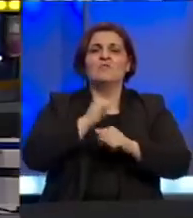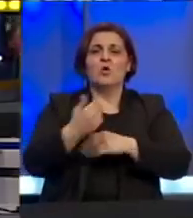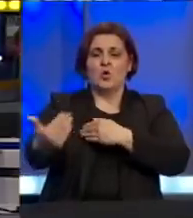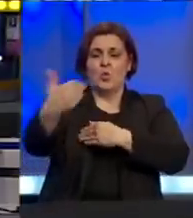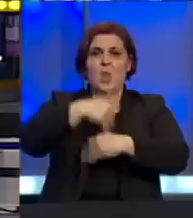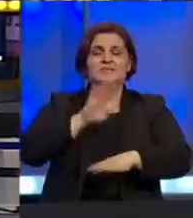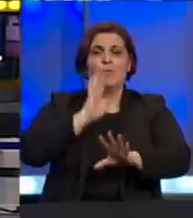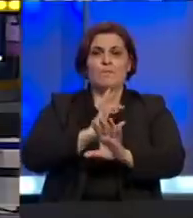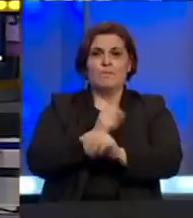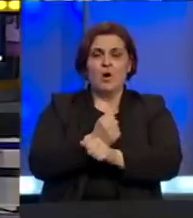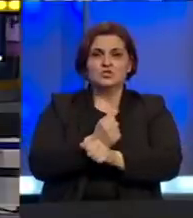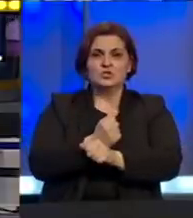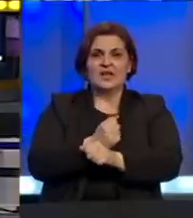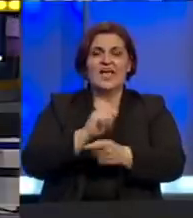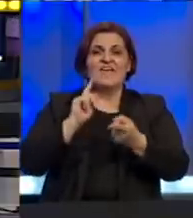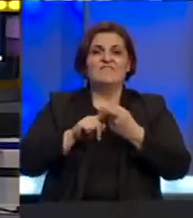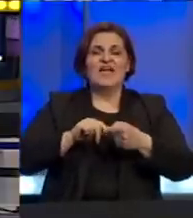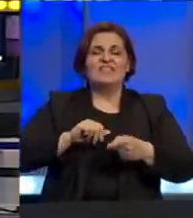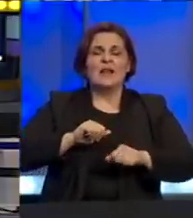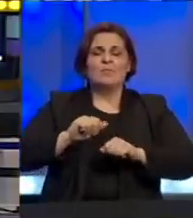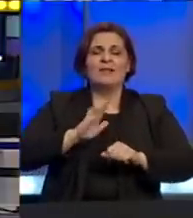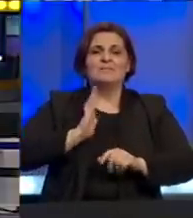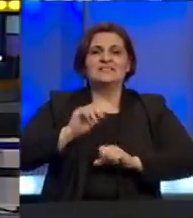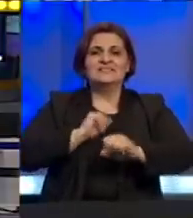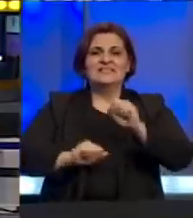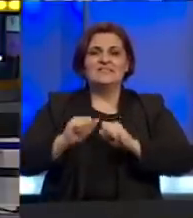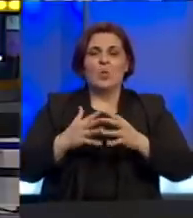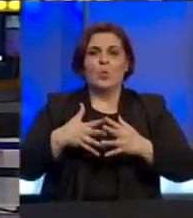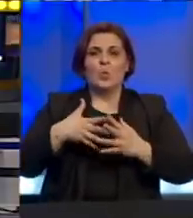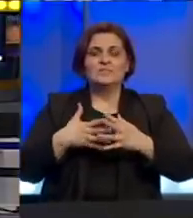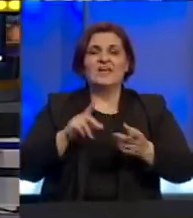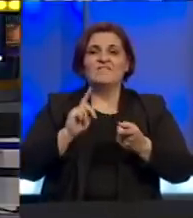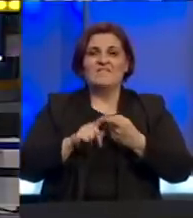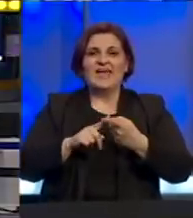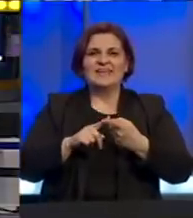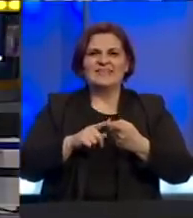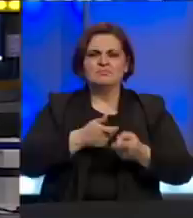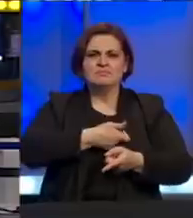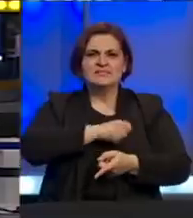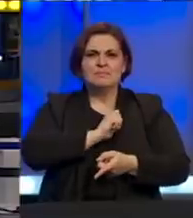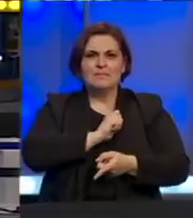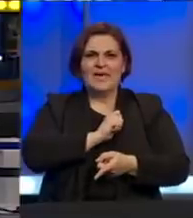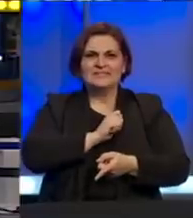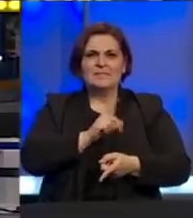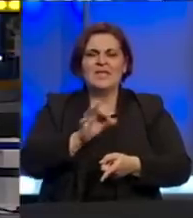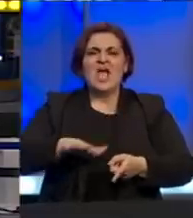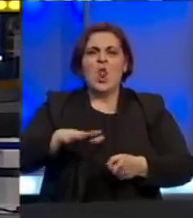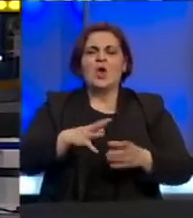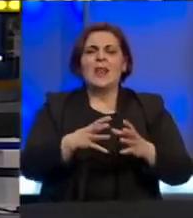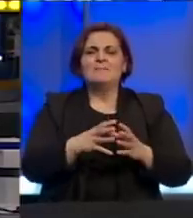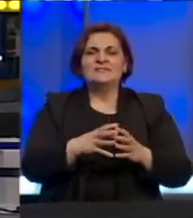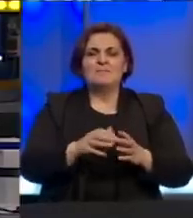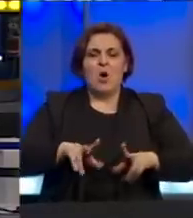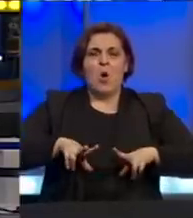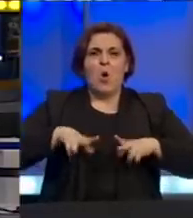ulaze u Bosnu i Hercegovinu, Federalna uprava civilne zaštite u suradnji sa Federalnom sanitarnom inspekcijom i lokalnim zajednicama